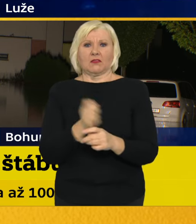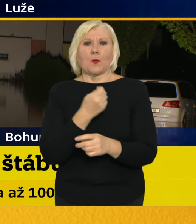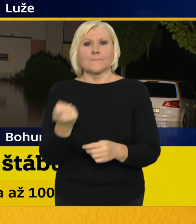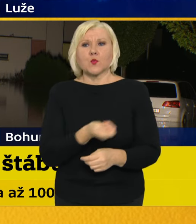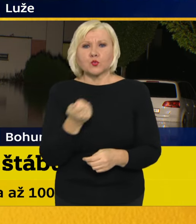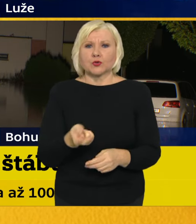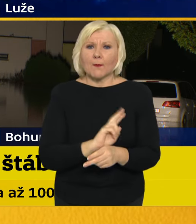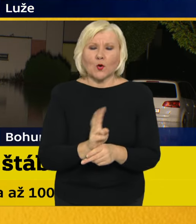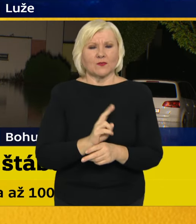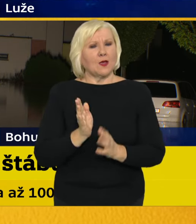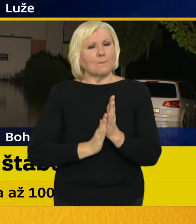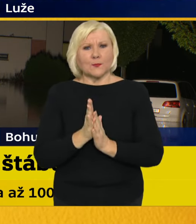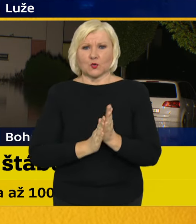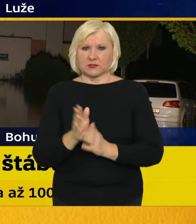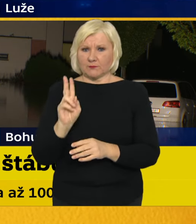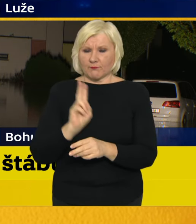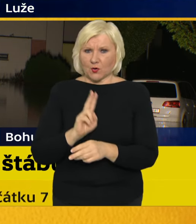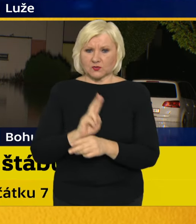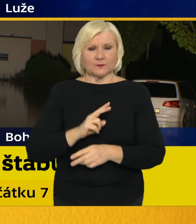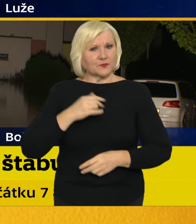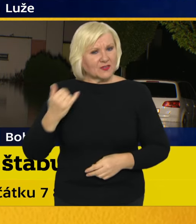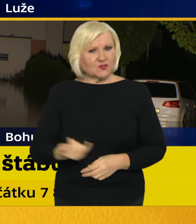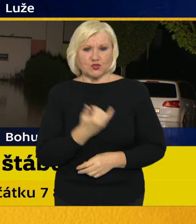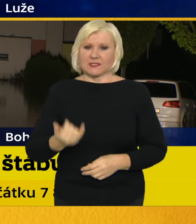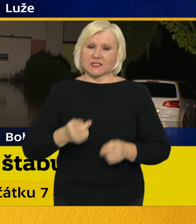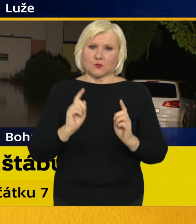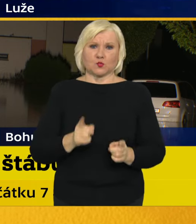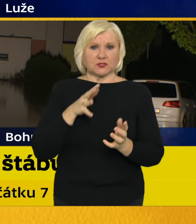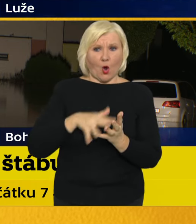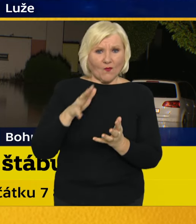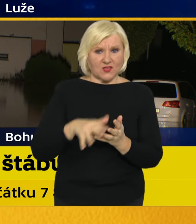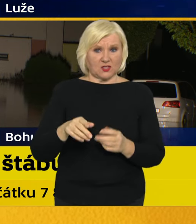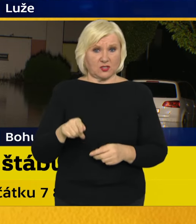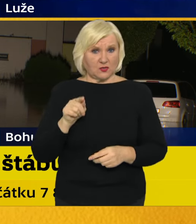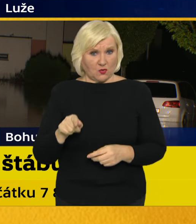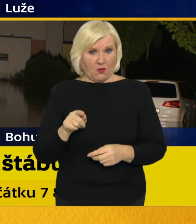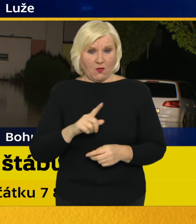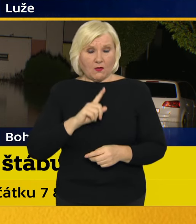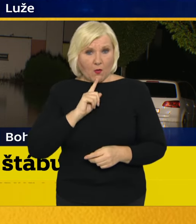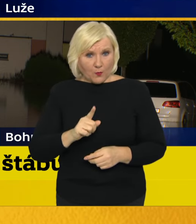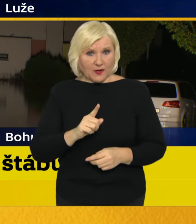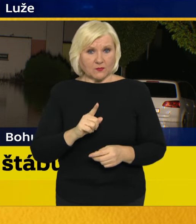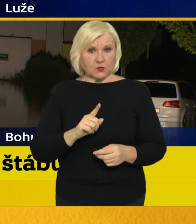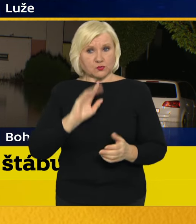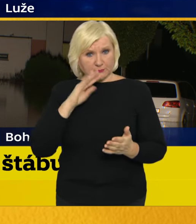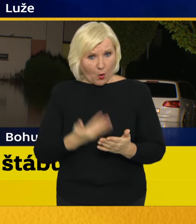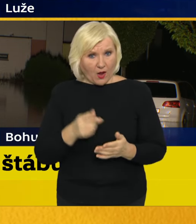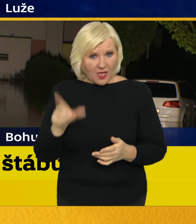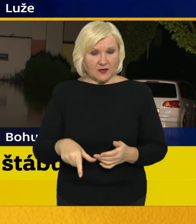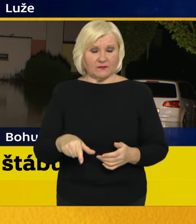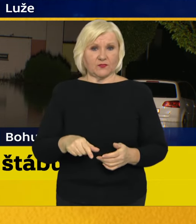Prosím vždy si zkuste ověřit. Zda se jedná o relevantní